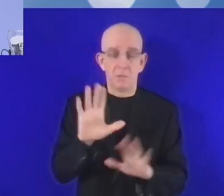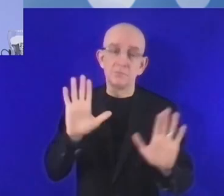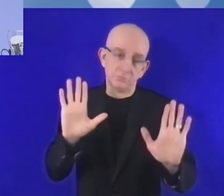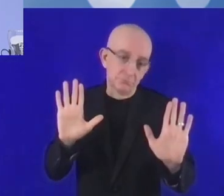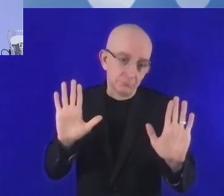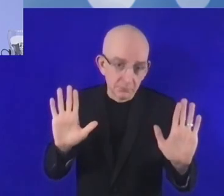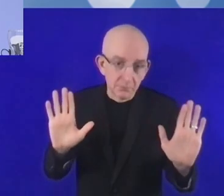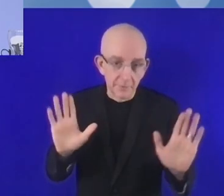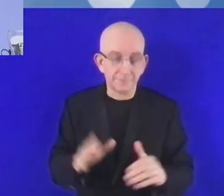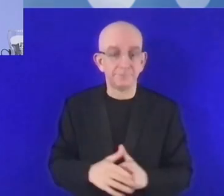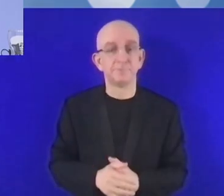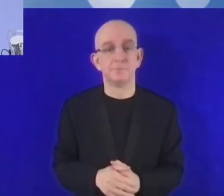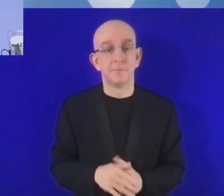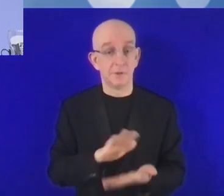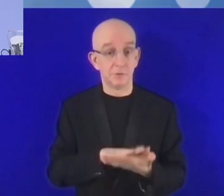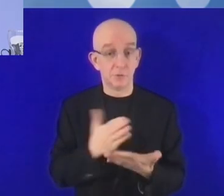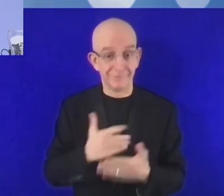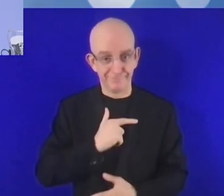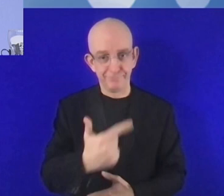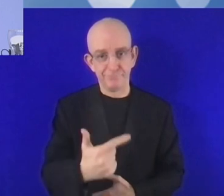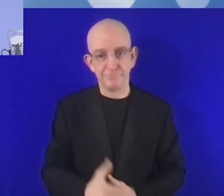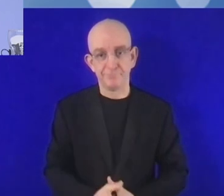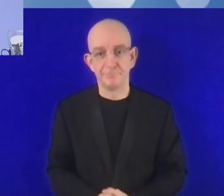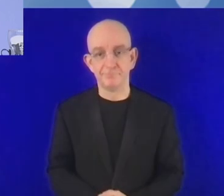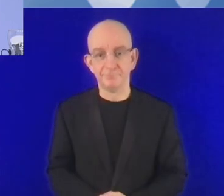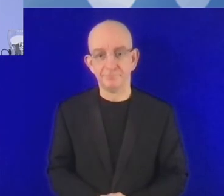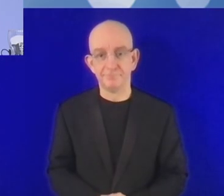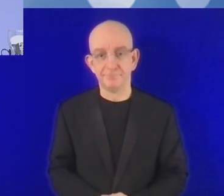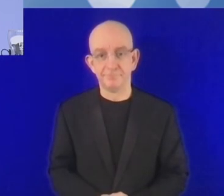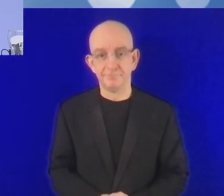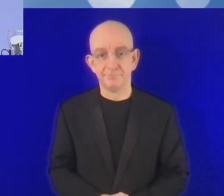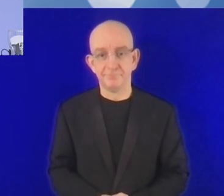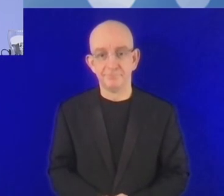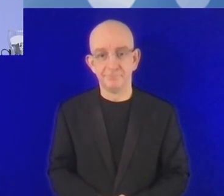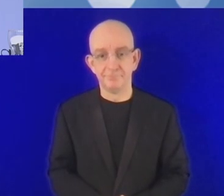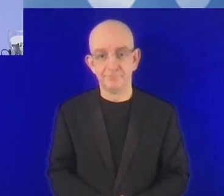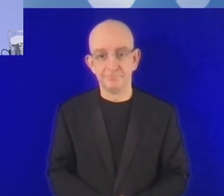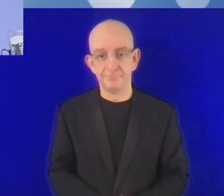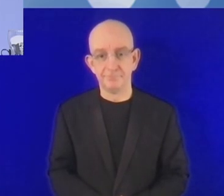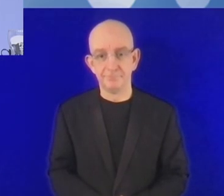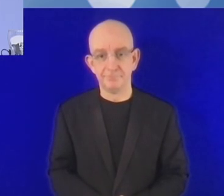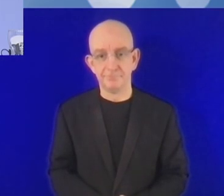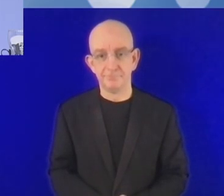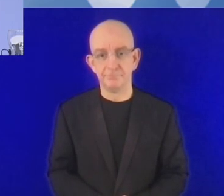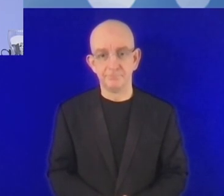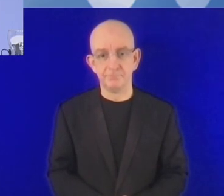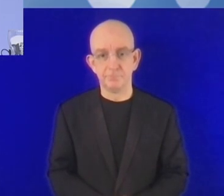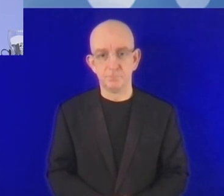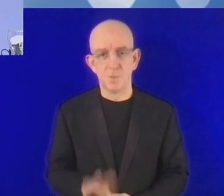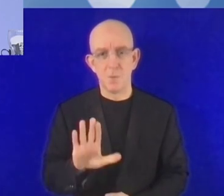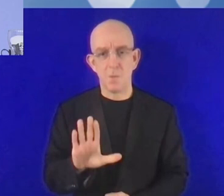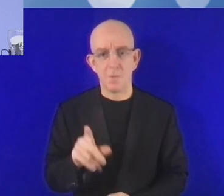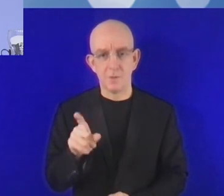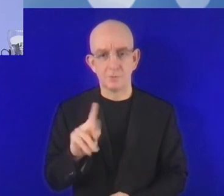طويلة فلدي علم عن هذه الأخبار. نستطيع